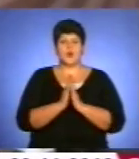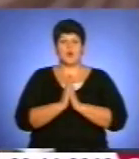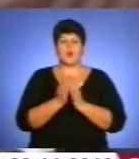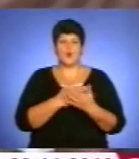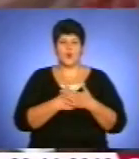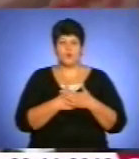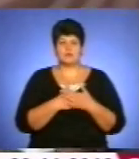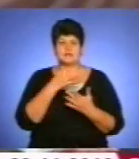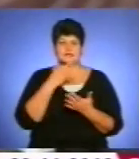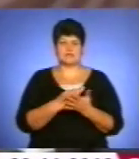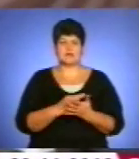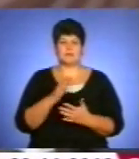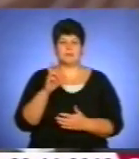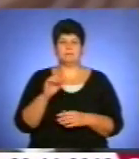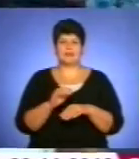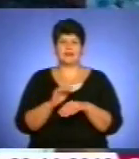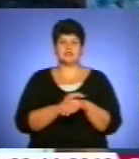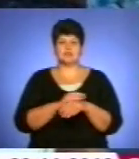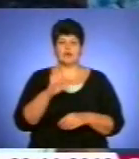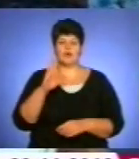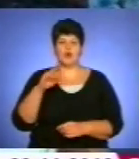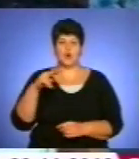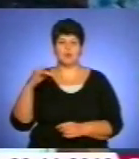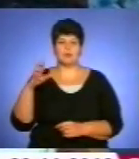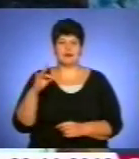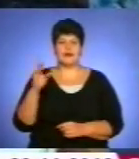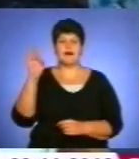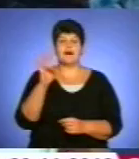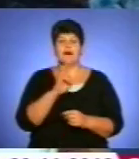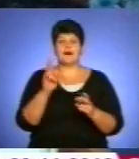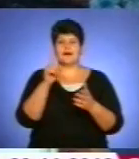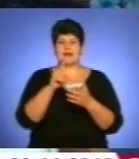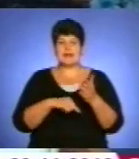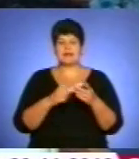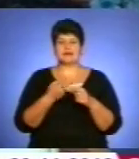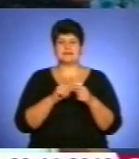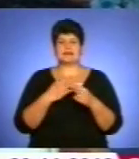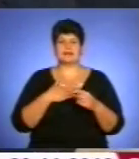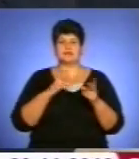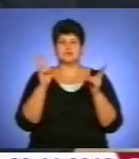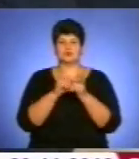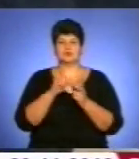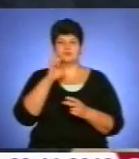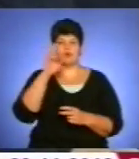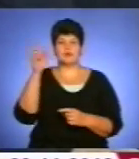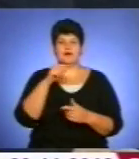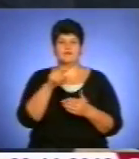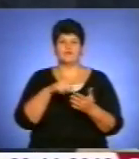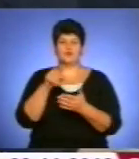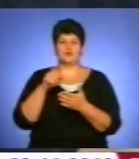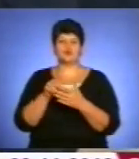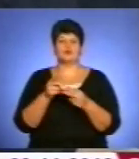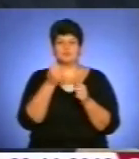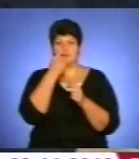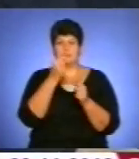Блаженніший Любомир. А релігія – це не що інше, як наша зустріч із Богом. На запитання про чутки щодо близького